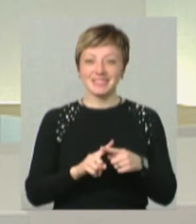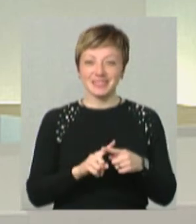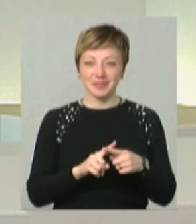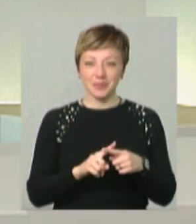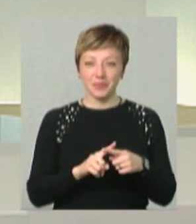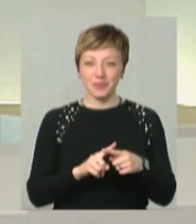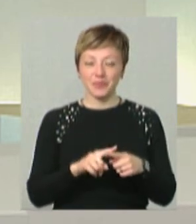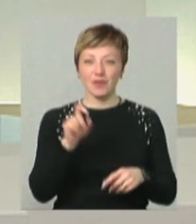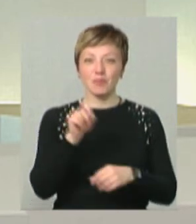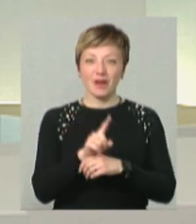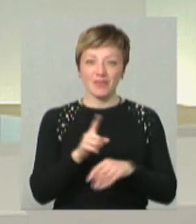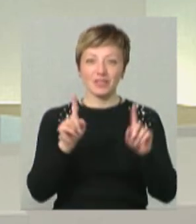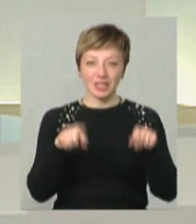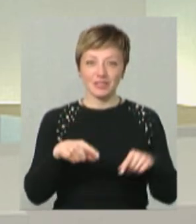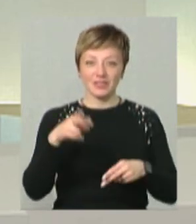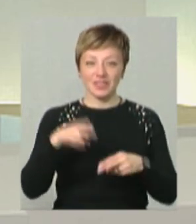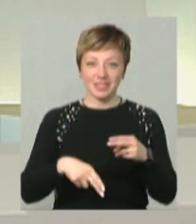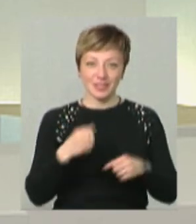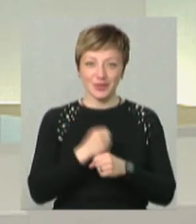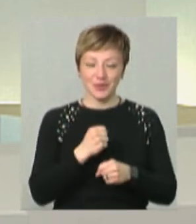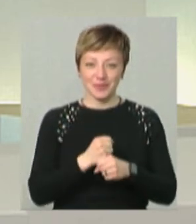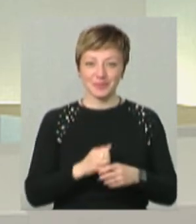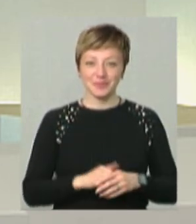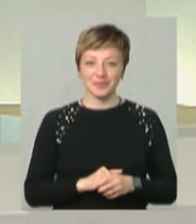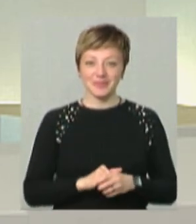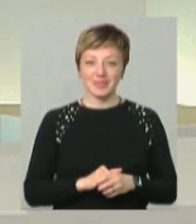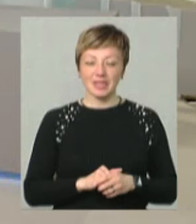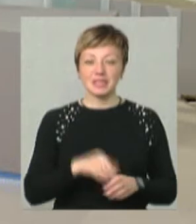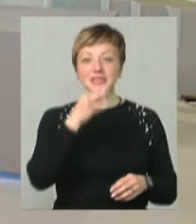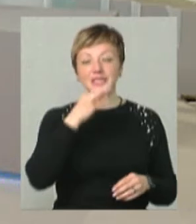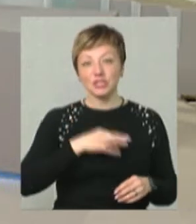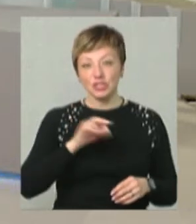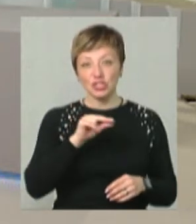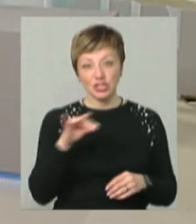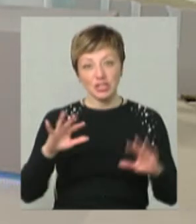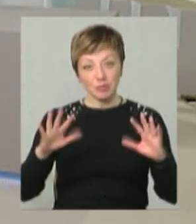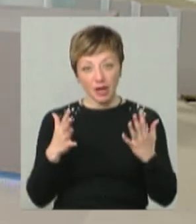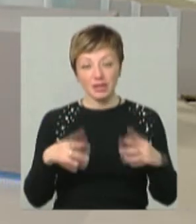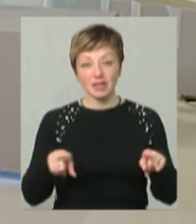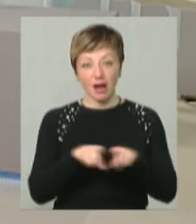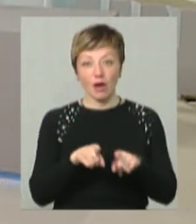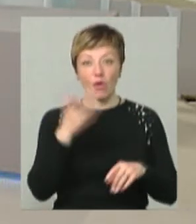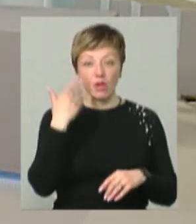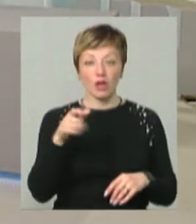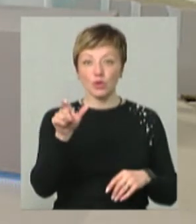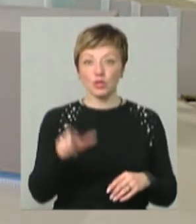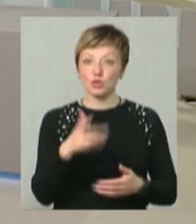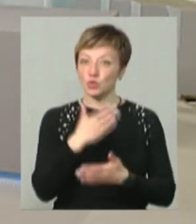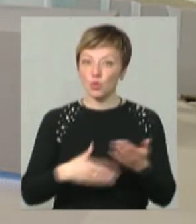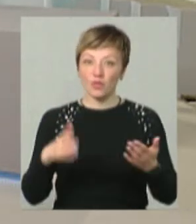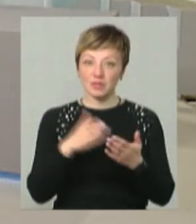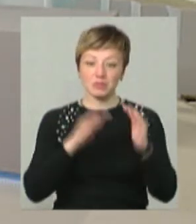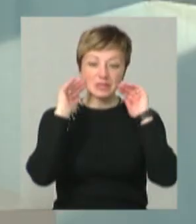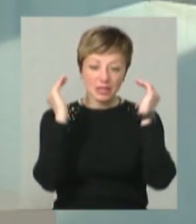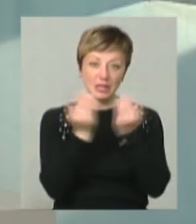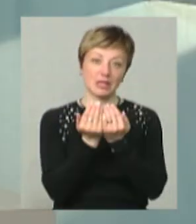цю вправу теж в кінці робимо. А скажіть, чи траплялися такі випадки, коли людина зовсім закрита